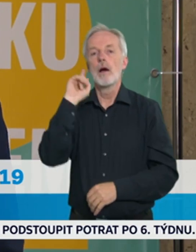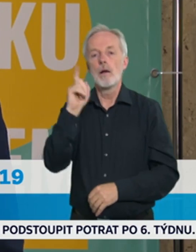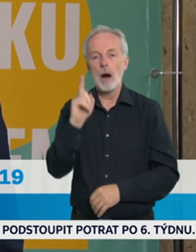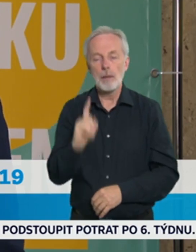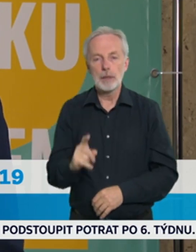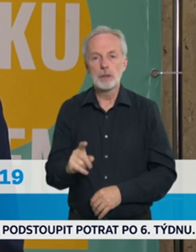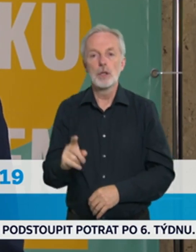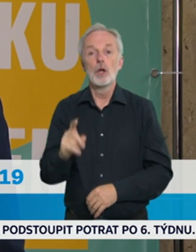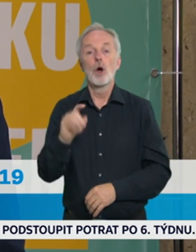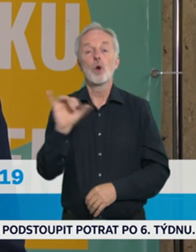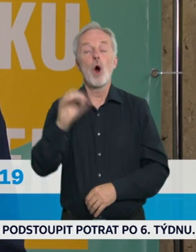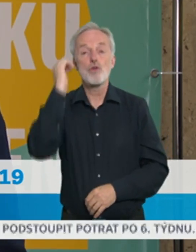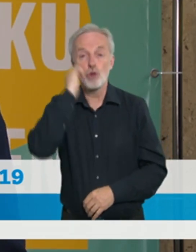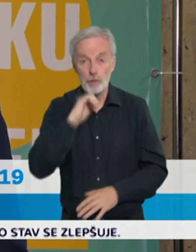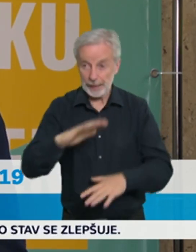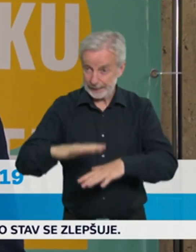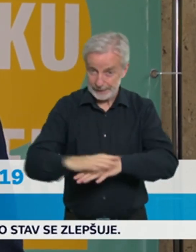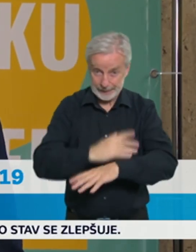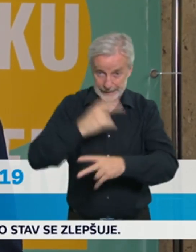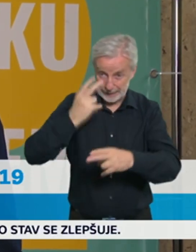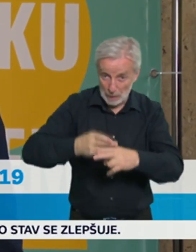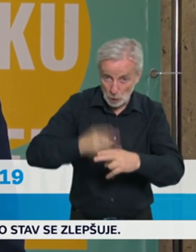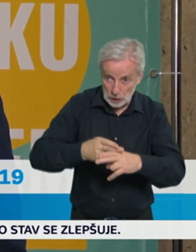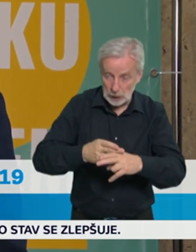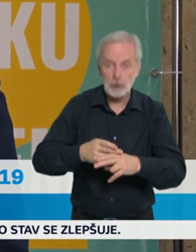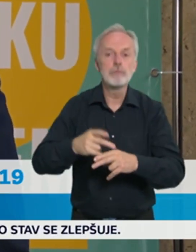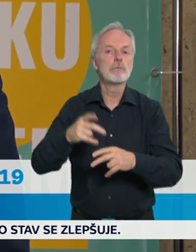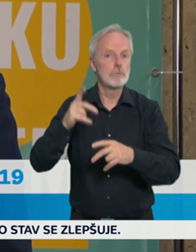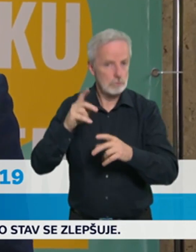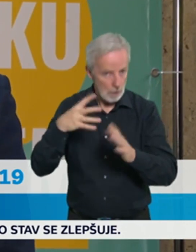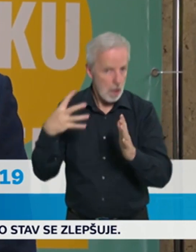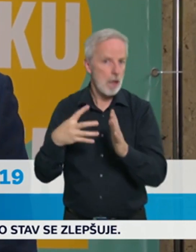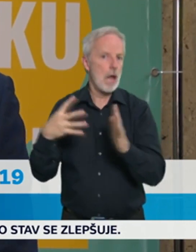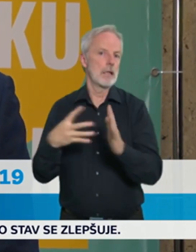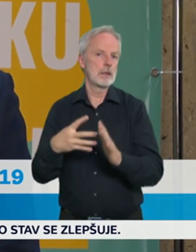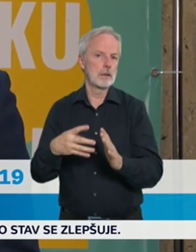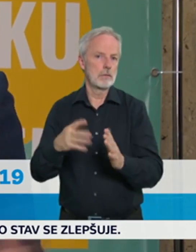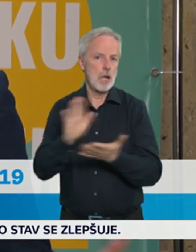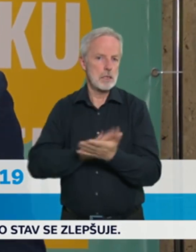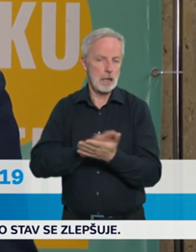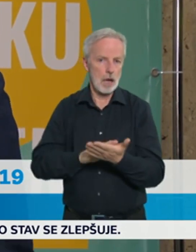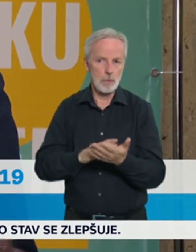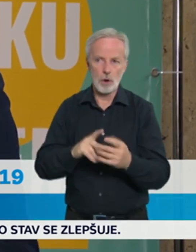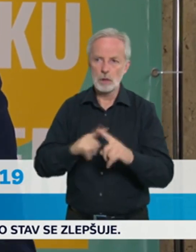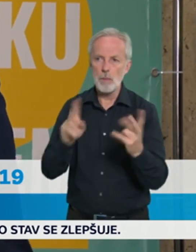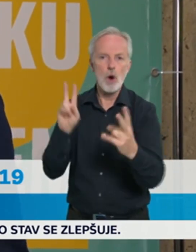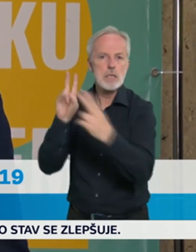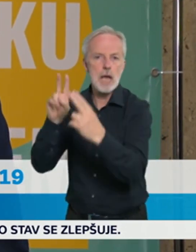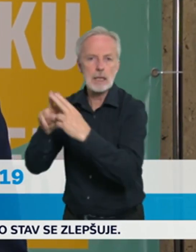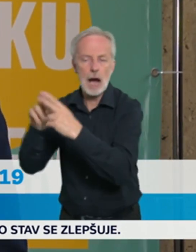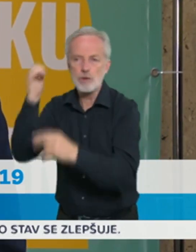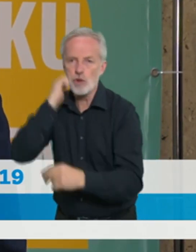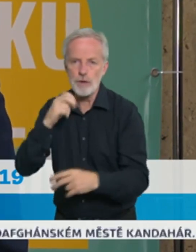případy lidi, kteří mají symptomy, případně kontakty v rámci epidemiologického šetření, ale nikoli plošné